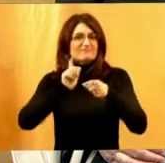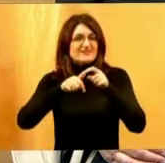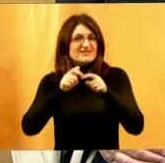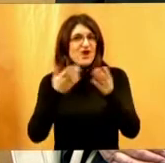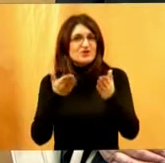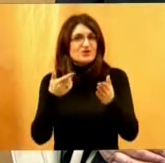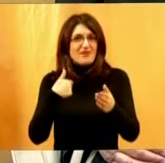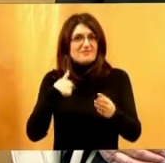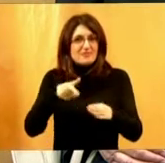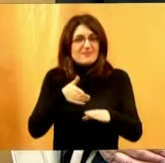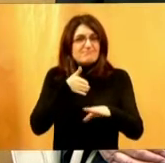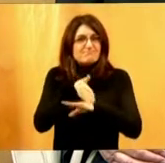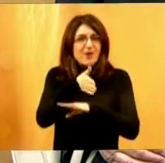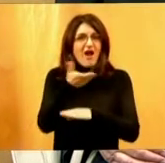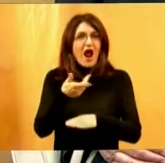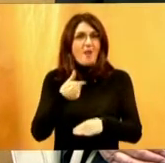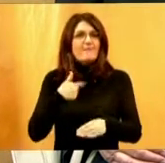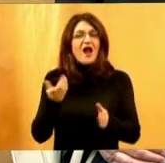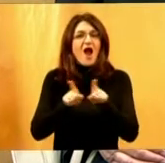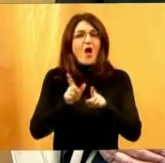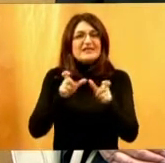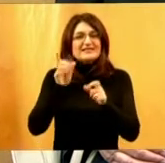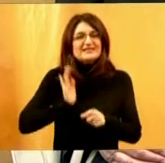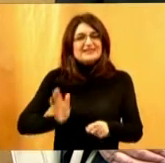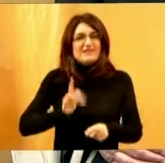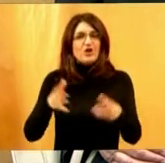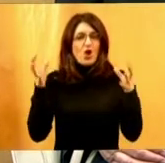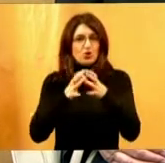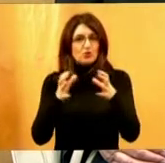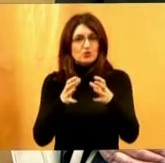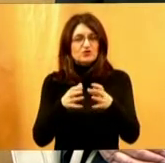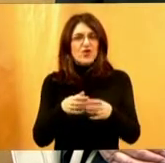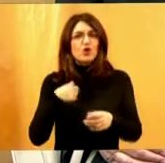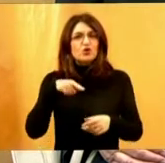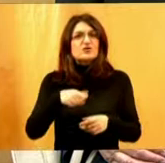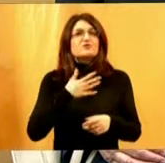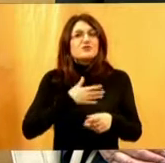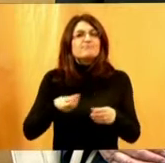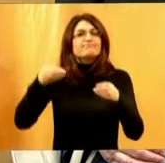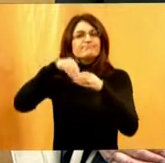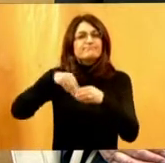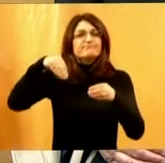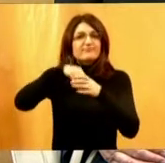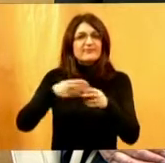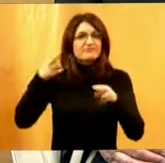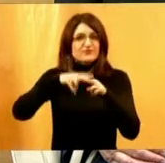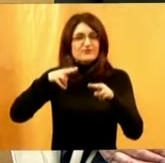kroz koje smo i mi kao dio civilnog društva prolazili, tu misiju nadopunjavali.